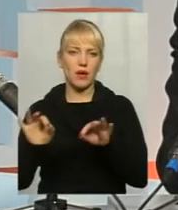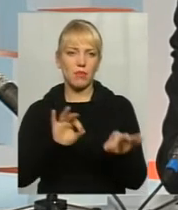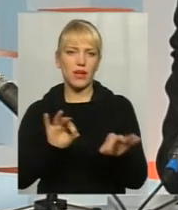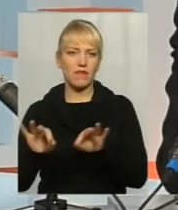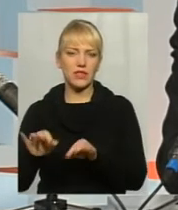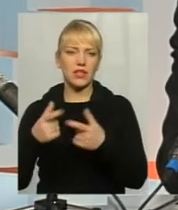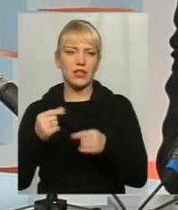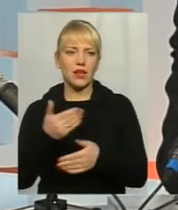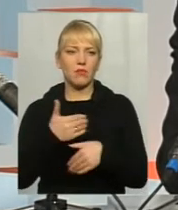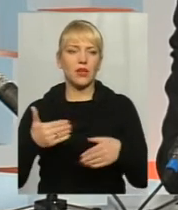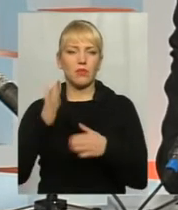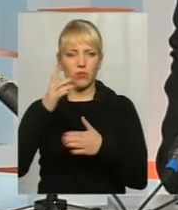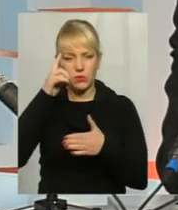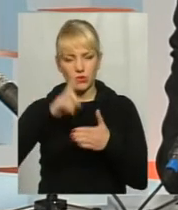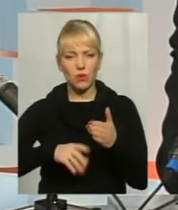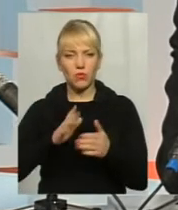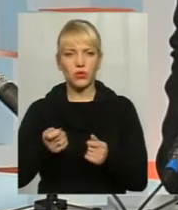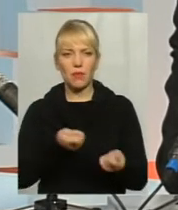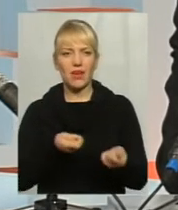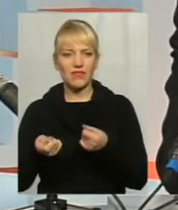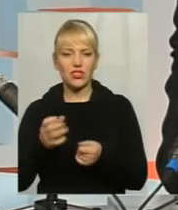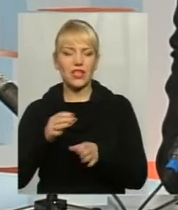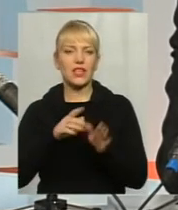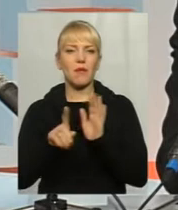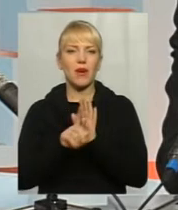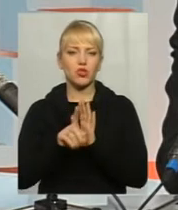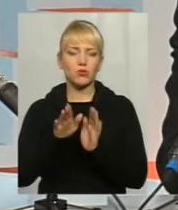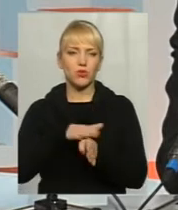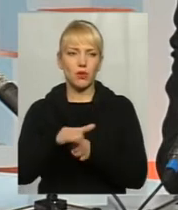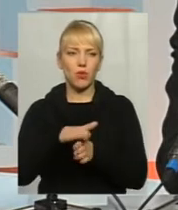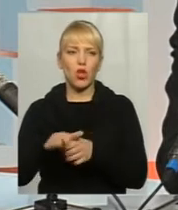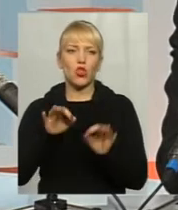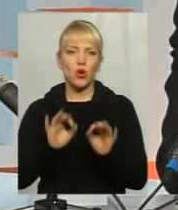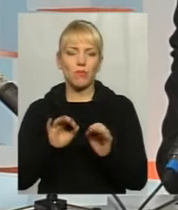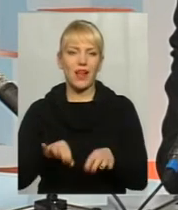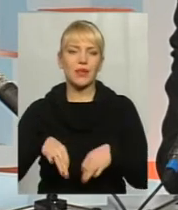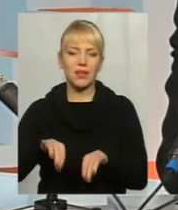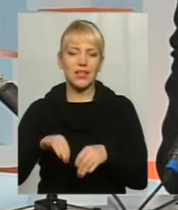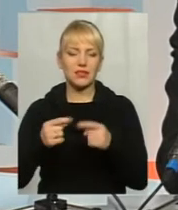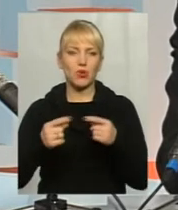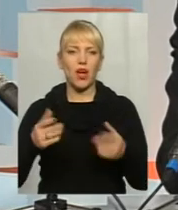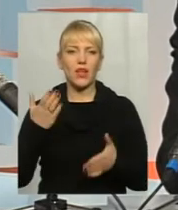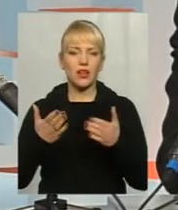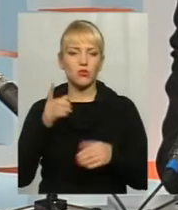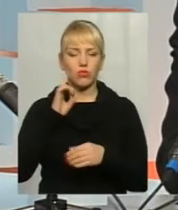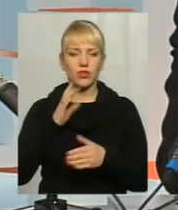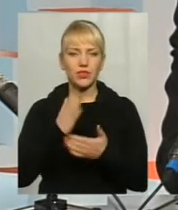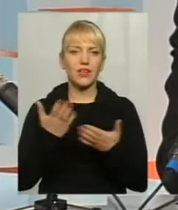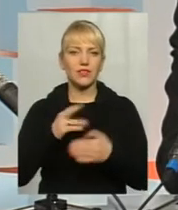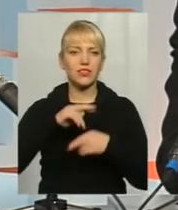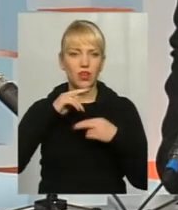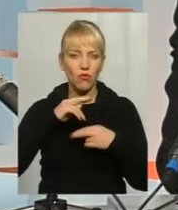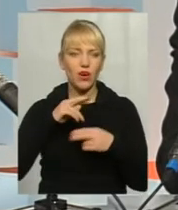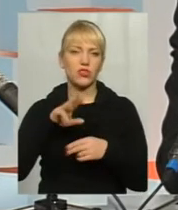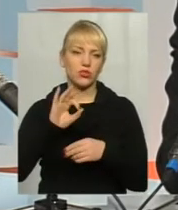сподіваємося, прийде перевізник, маршрути заповнються нормальними транспортними засобами, а поки, якщо є якісь зауваження, то,